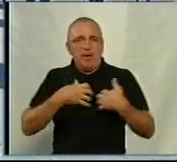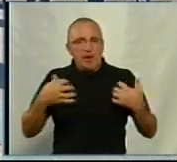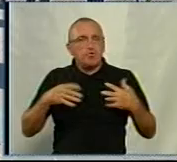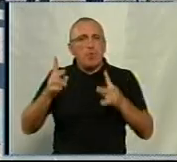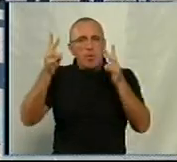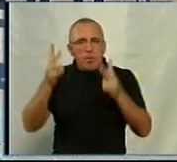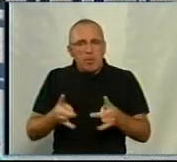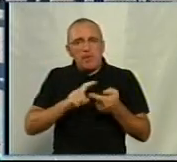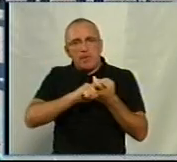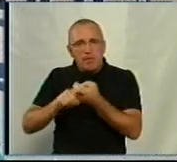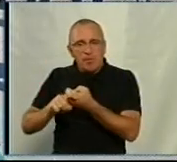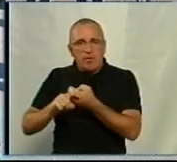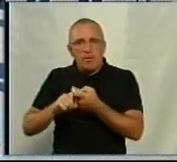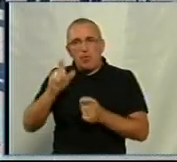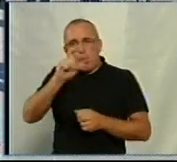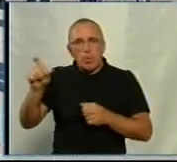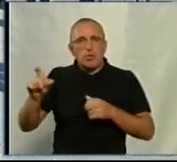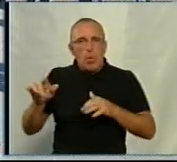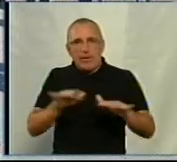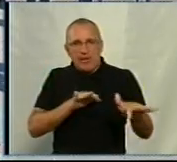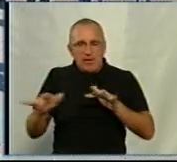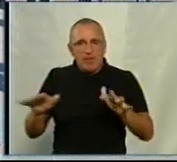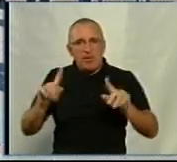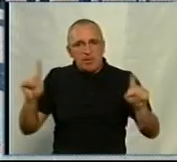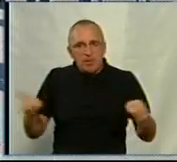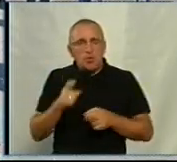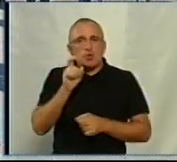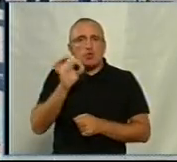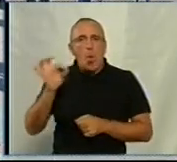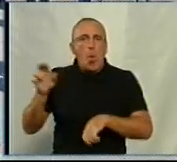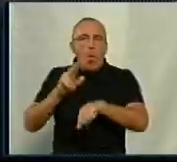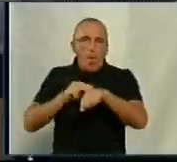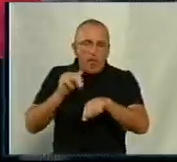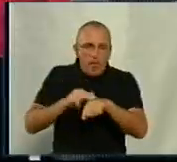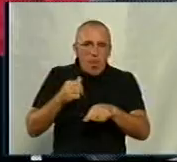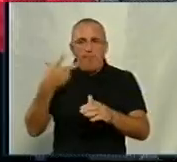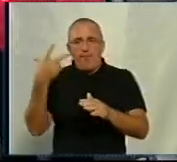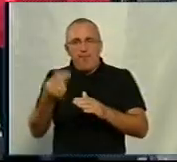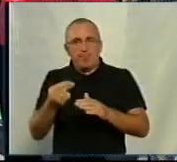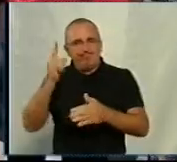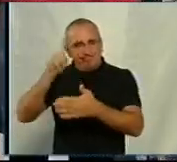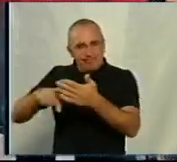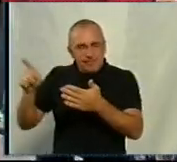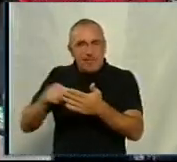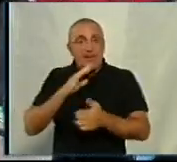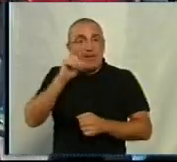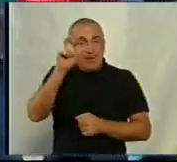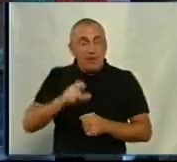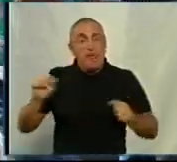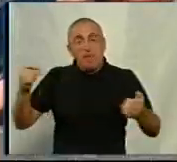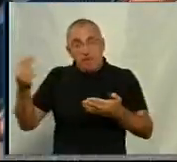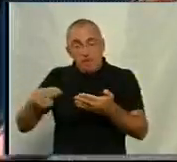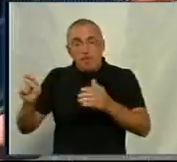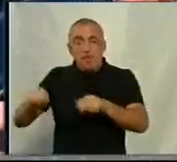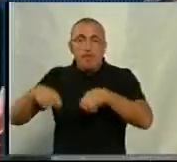постраждали внаслідок людської діяльності, створення зоополіції, заборона евтаназії. За словами Тетяни Кучерявої, усі підписи